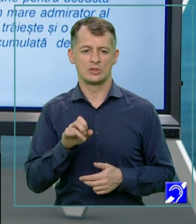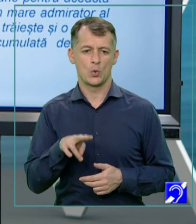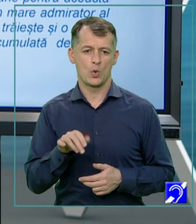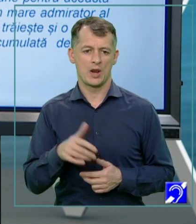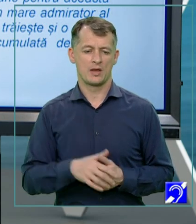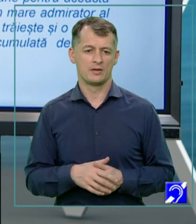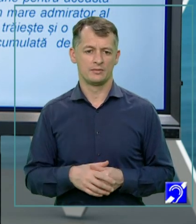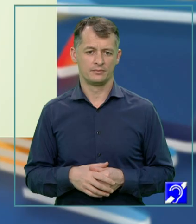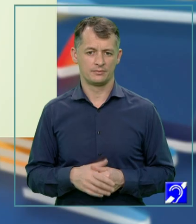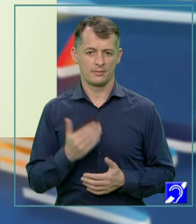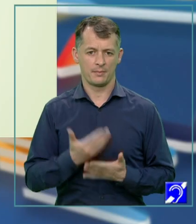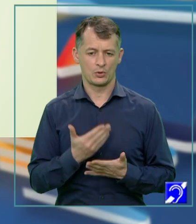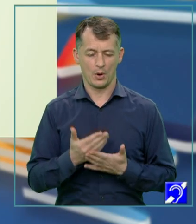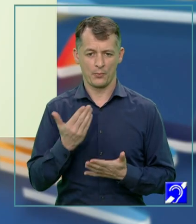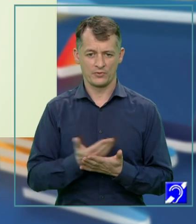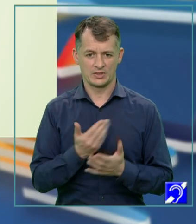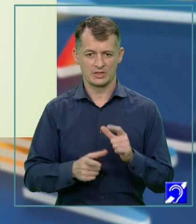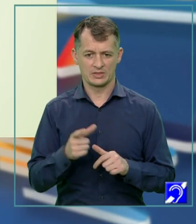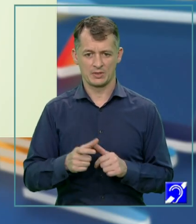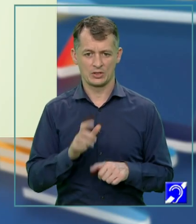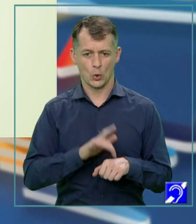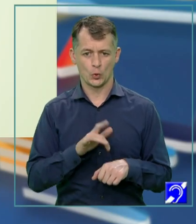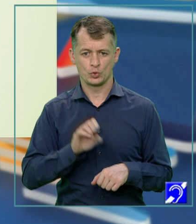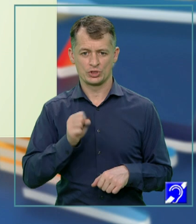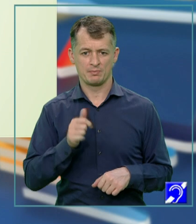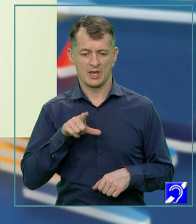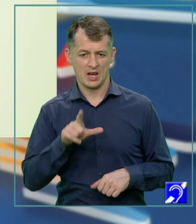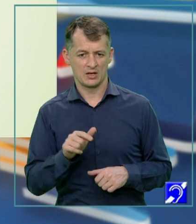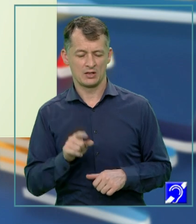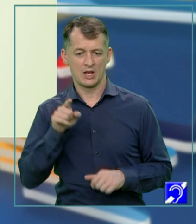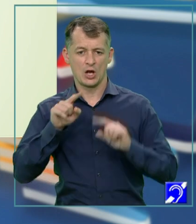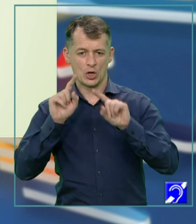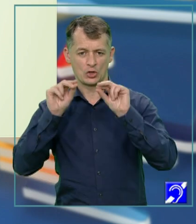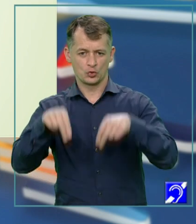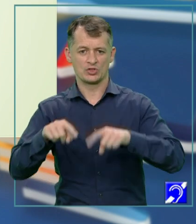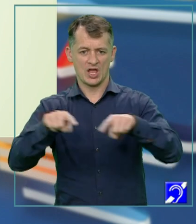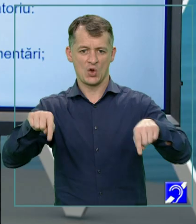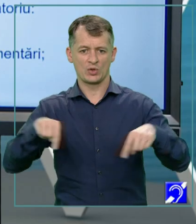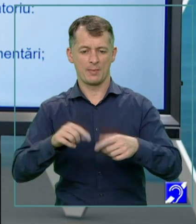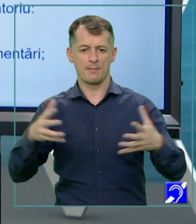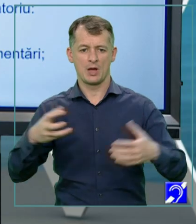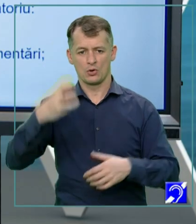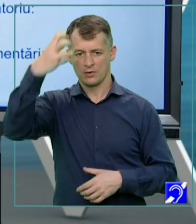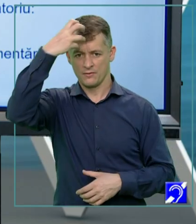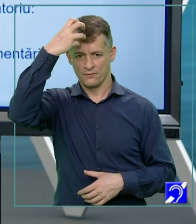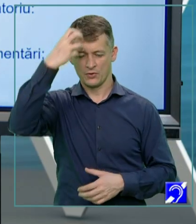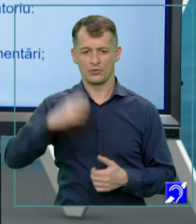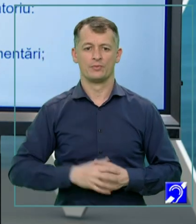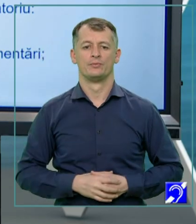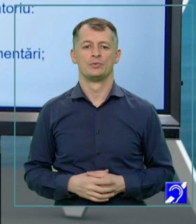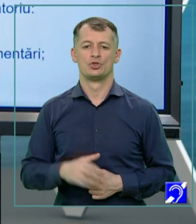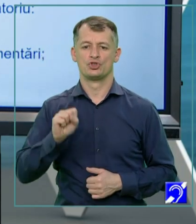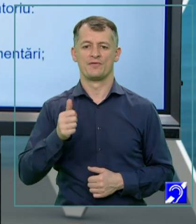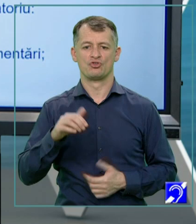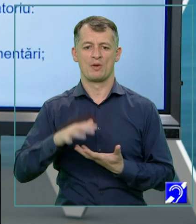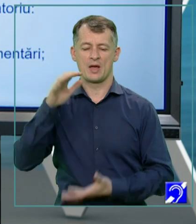lui Șmil la Curtea Mare lui Voievod și, evident, îi realizează portretul unui specialist. Amintiți-vă, dialogul în